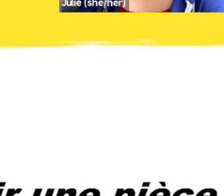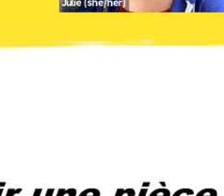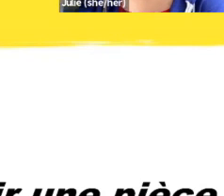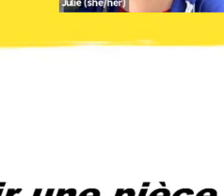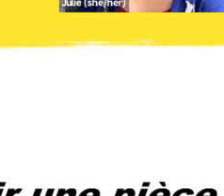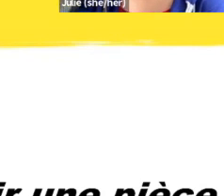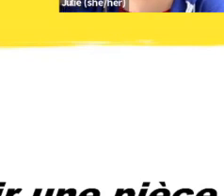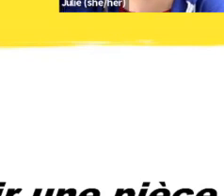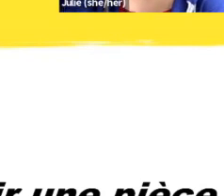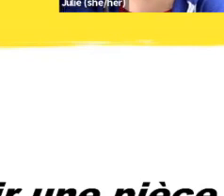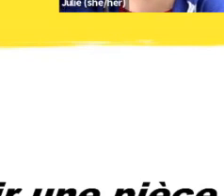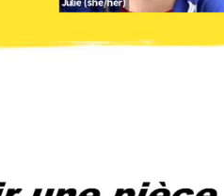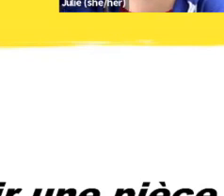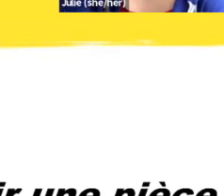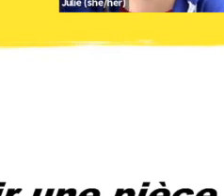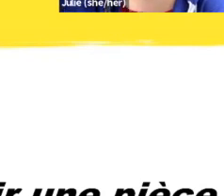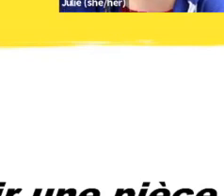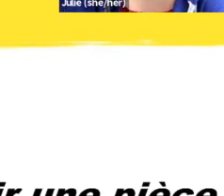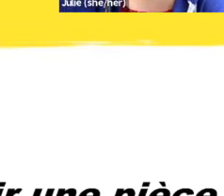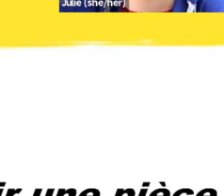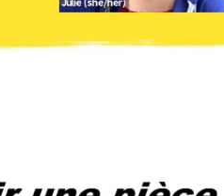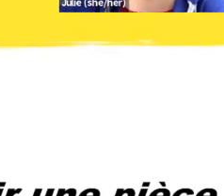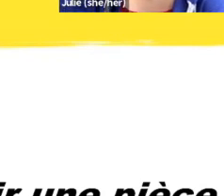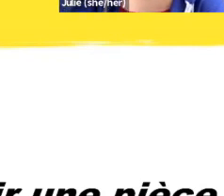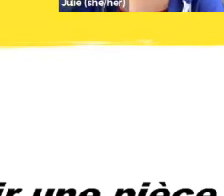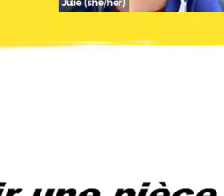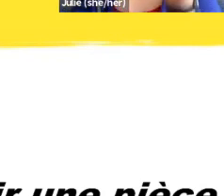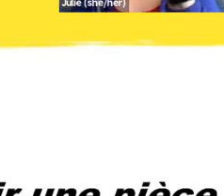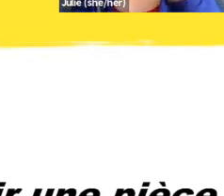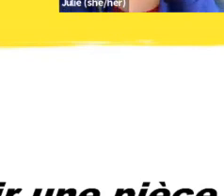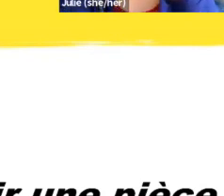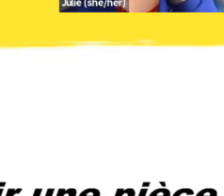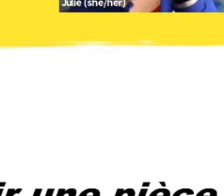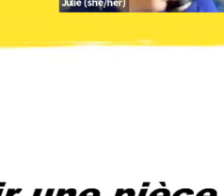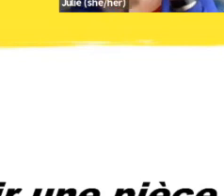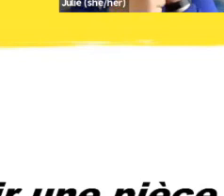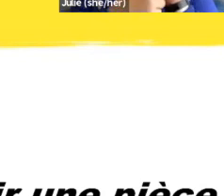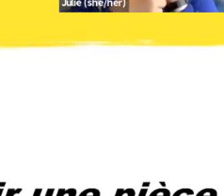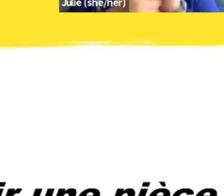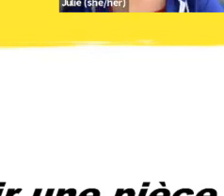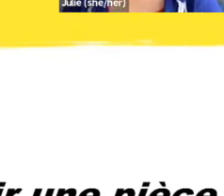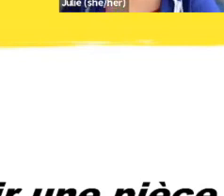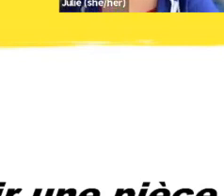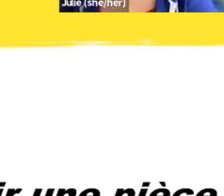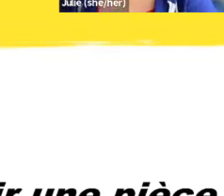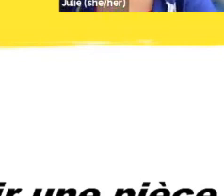dessus, probablement en rouge, je pense que'est en haut à droite, qui correspond au numéro sur votre vignette.